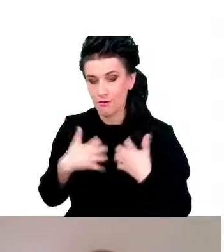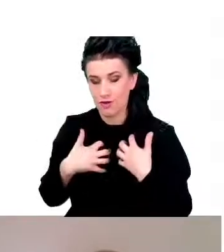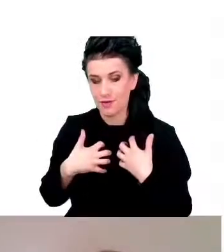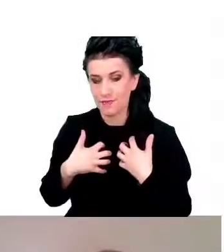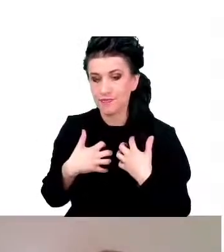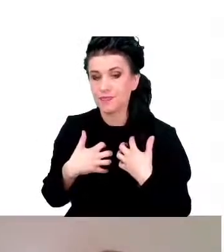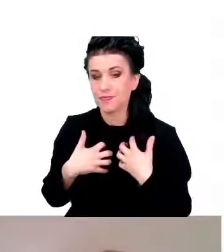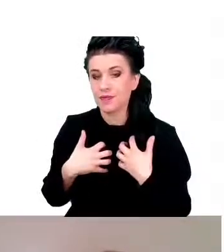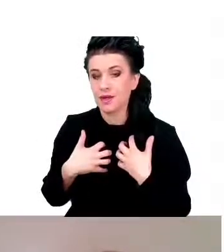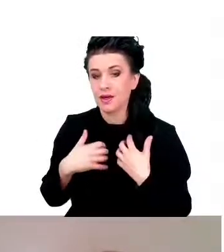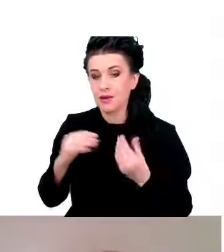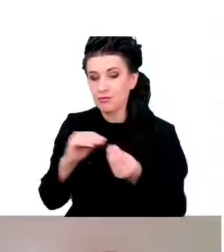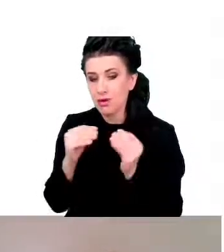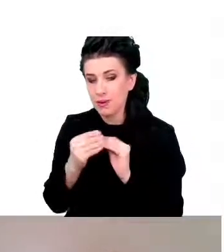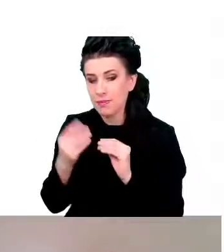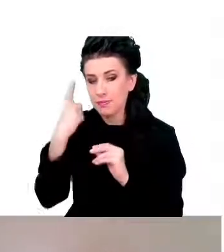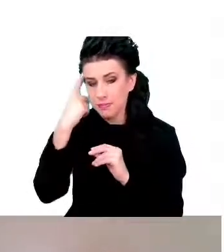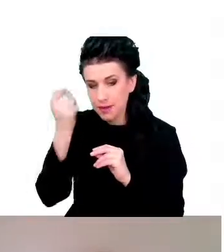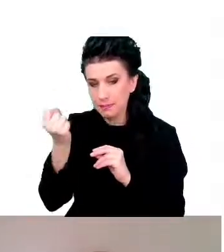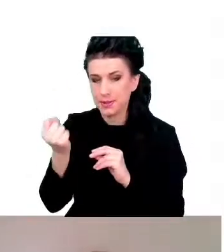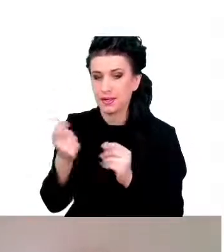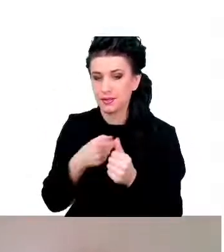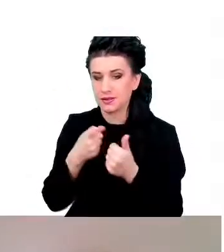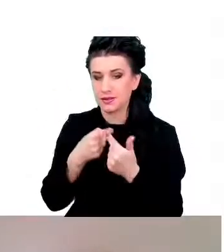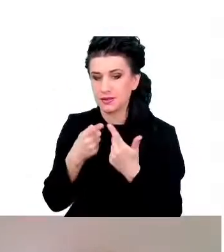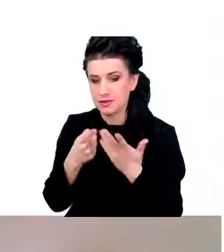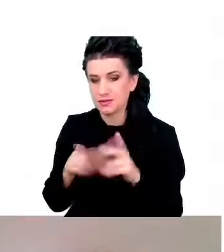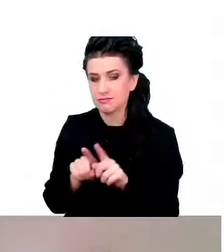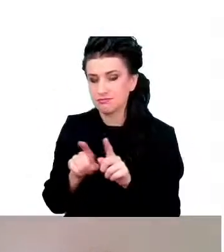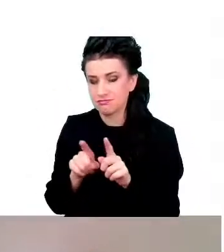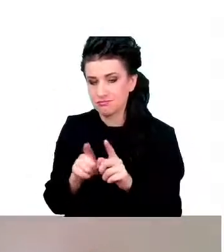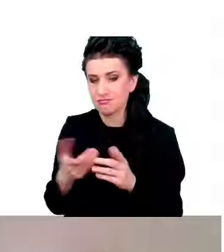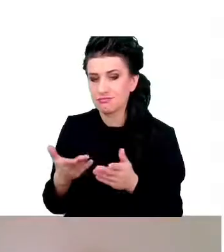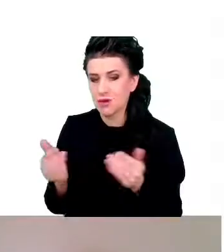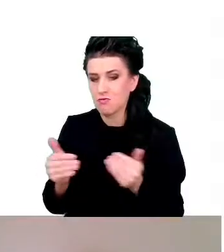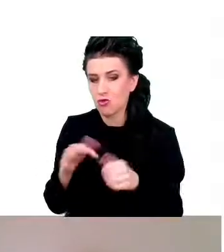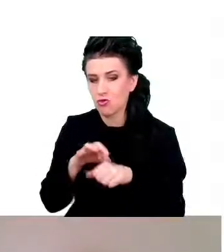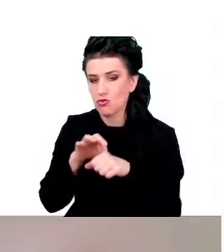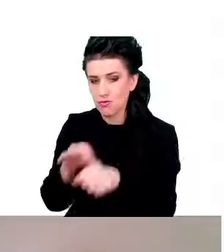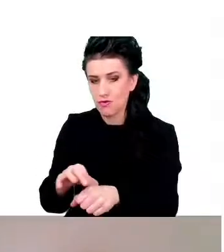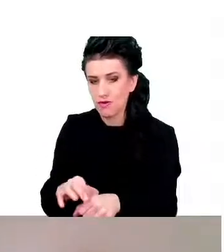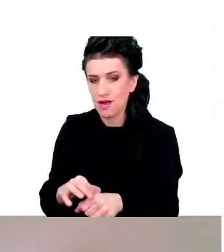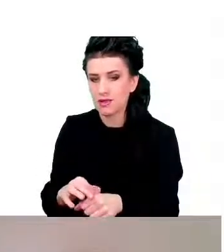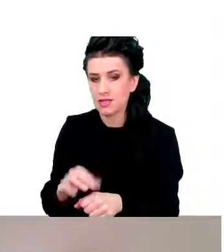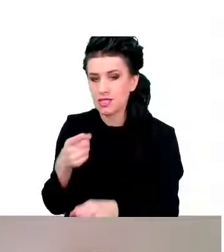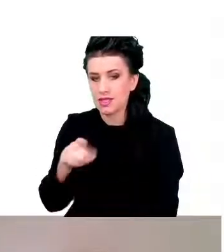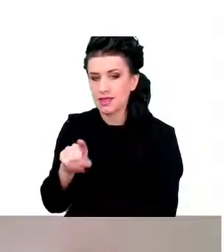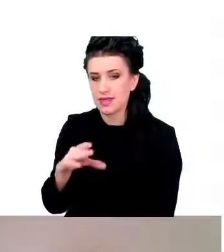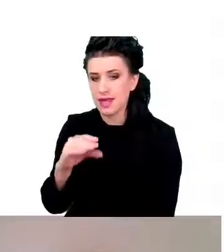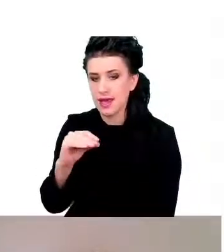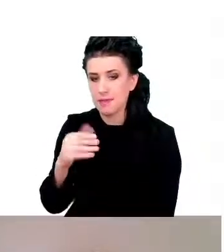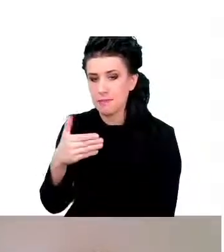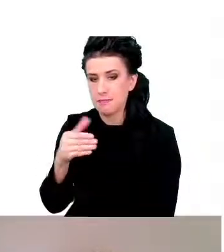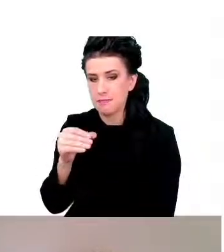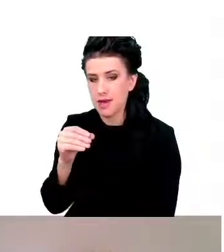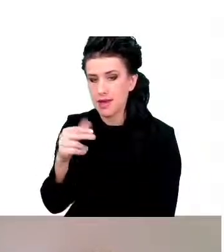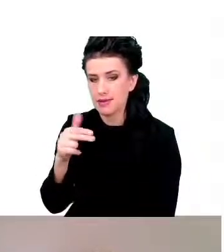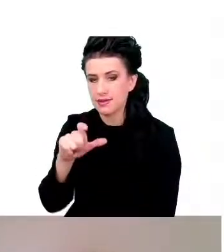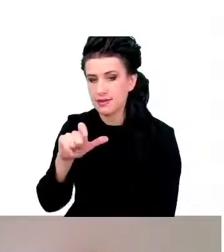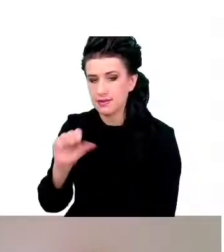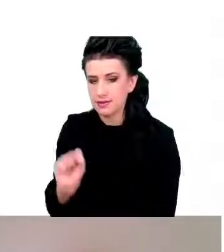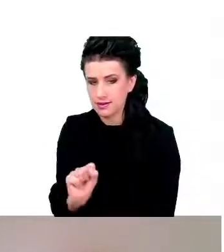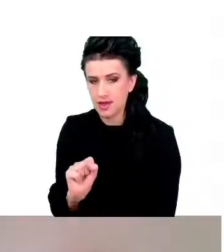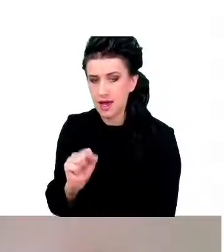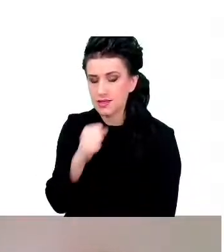związane są z zaburzeniami pamięci, które w skrajnych przypadkach mogą doprowadzać do demencji, tak jak na przykład w chorobie Alzheimera.